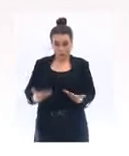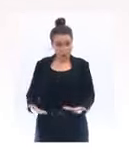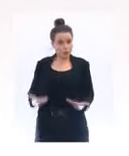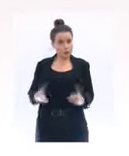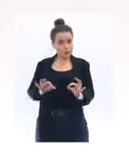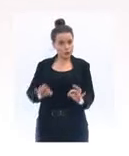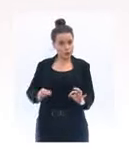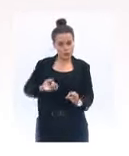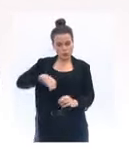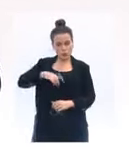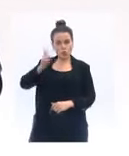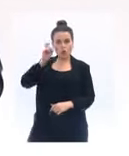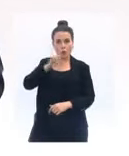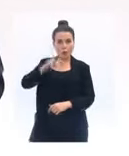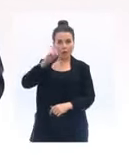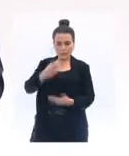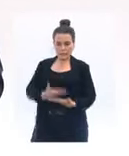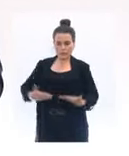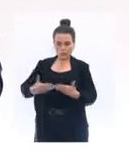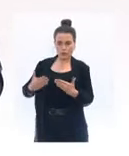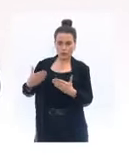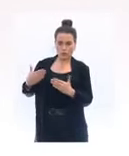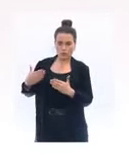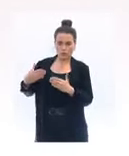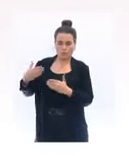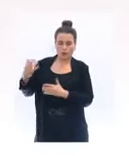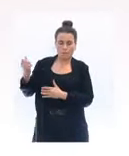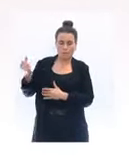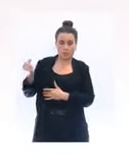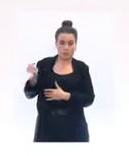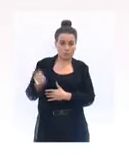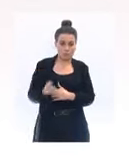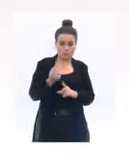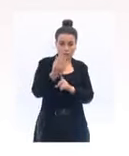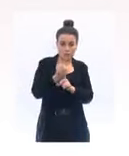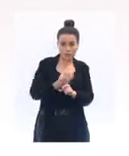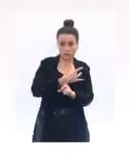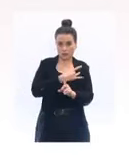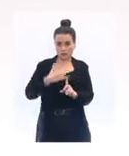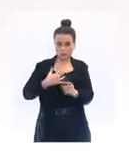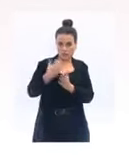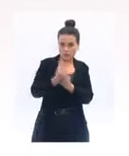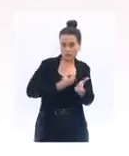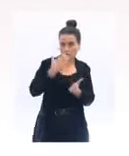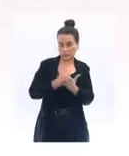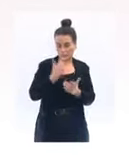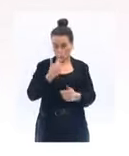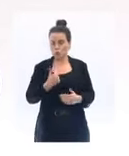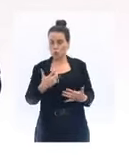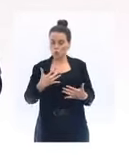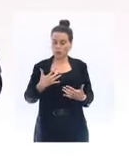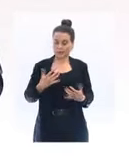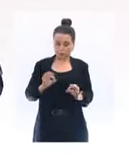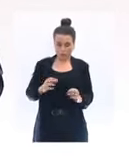dégradation très forte des indicateurs sanitaires, et c'est le cas, alors il sera